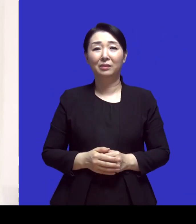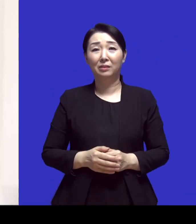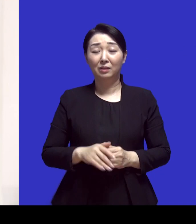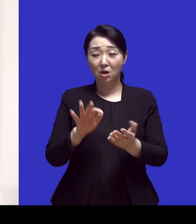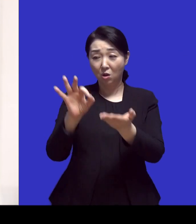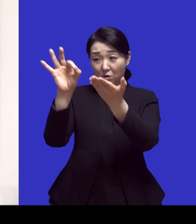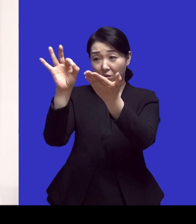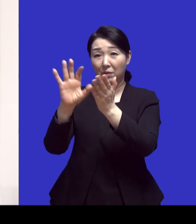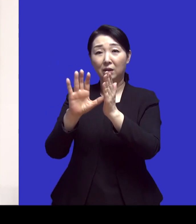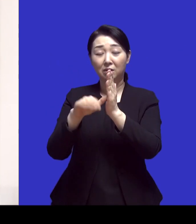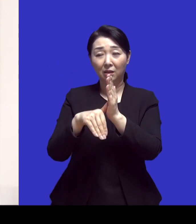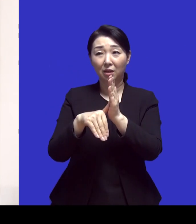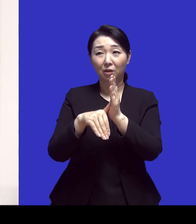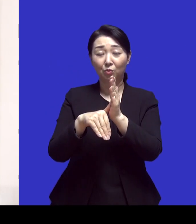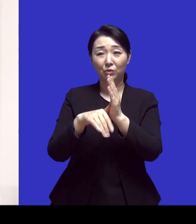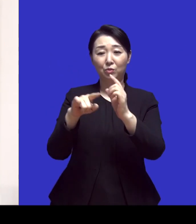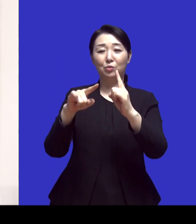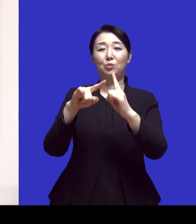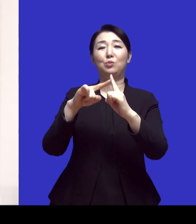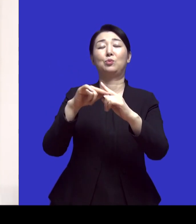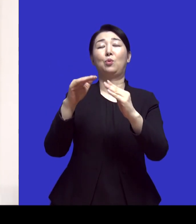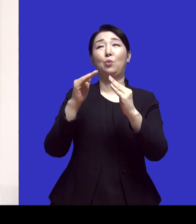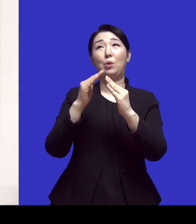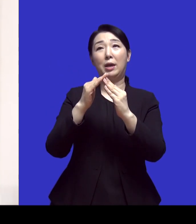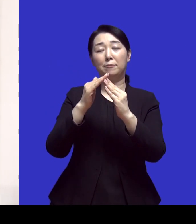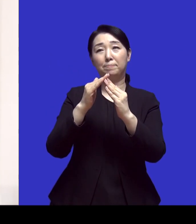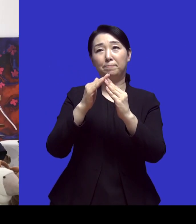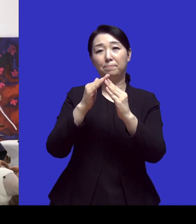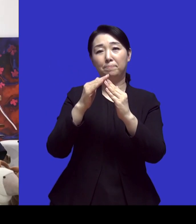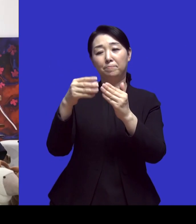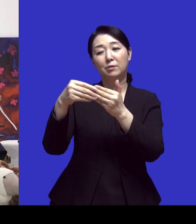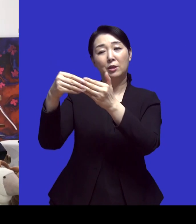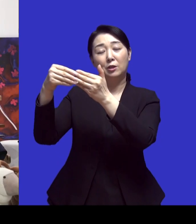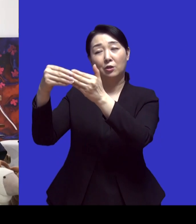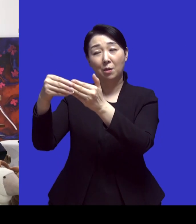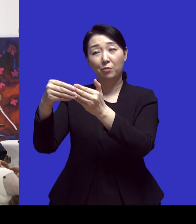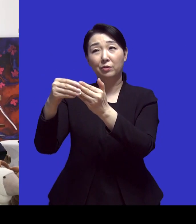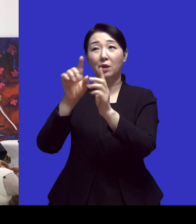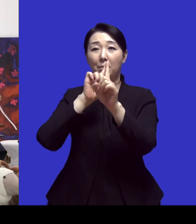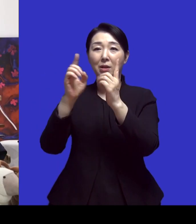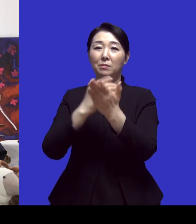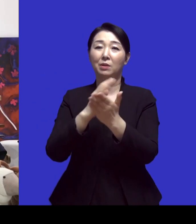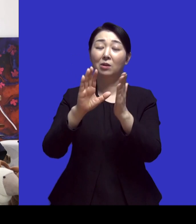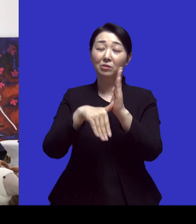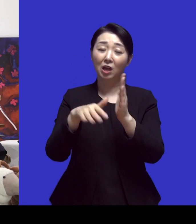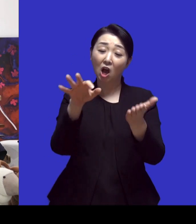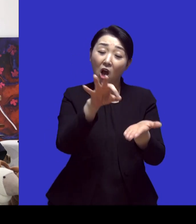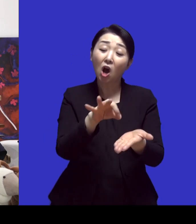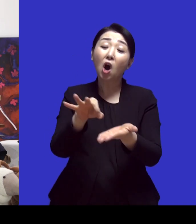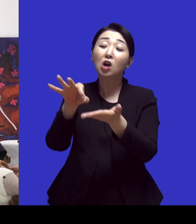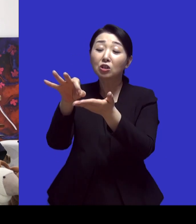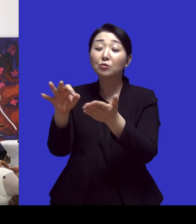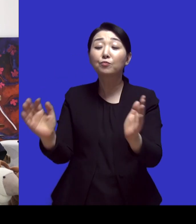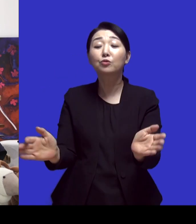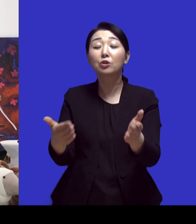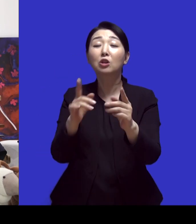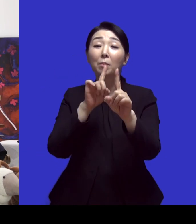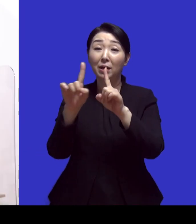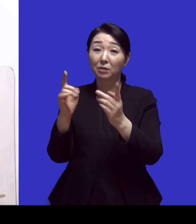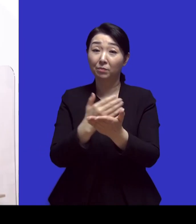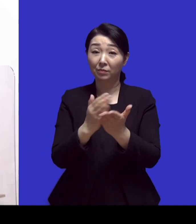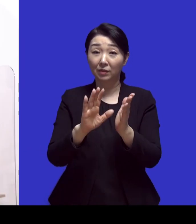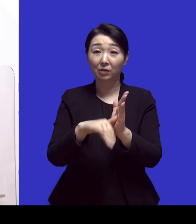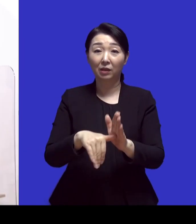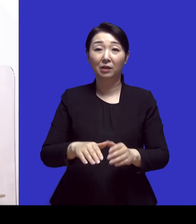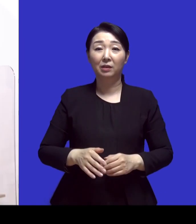시간에 저희 교회 리더 한 분이 앞에 나와서 말씀을 나누면서 이제 헌금을 독려하는 격려하는 말씀을 나누는데